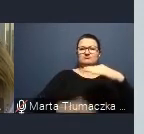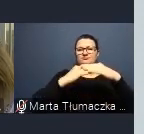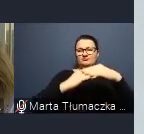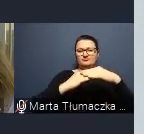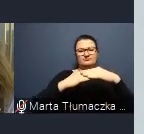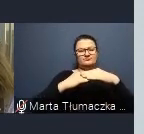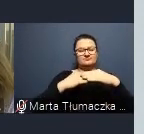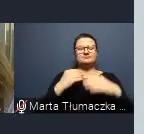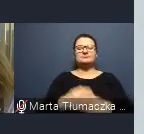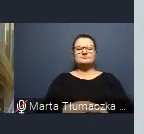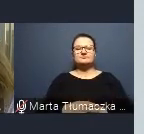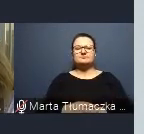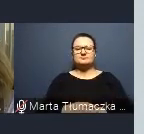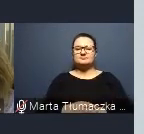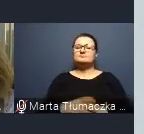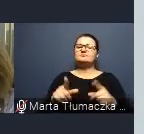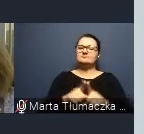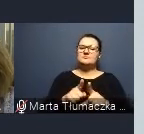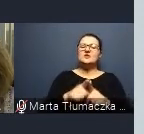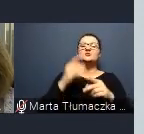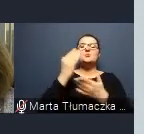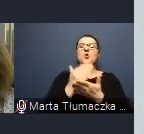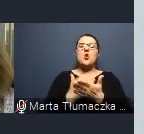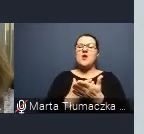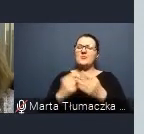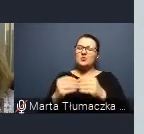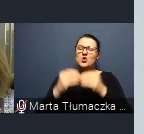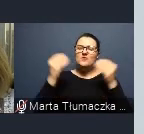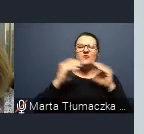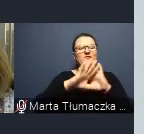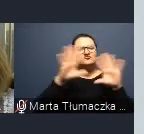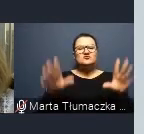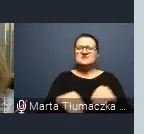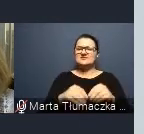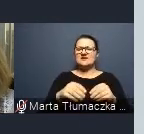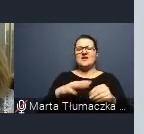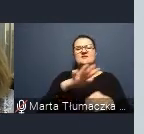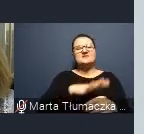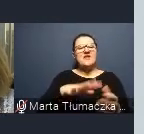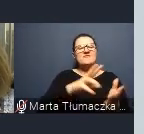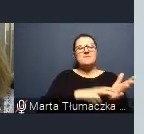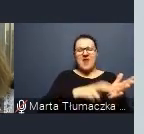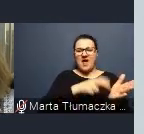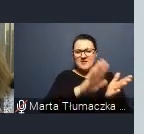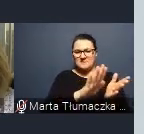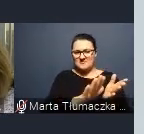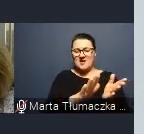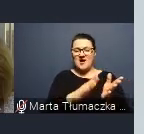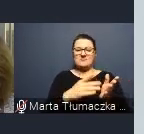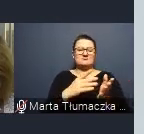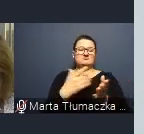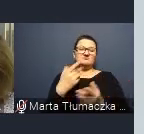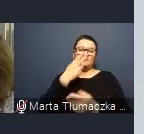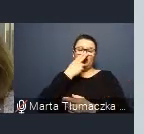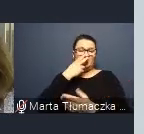rozwijane wszystkie sfery deficytowe. I znowu, odnosząc się do technologii, programy edukacyjne, oczywiście są